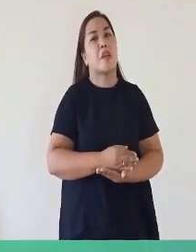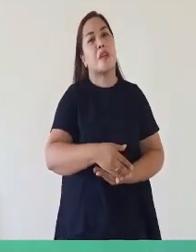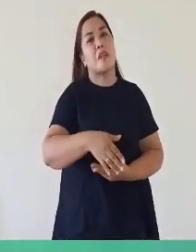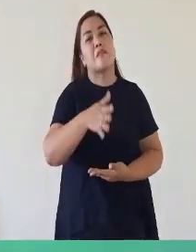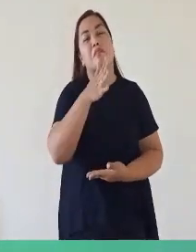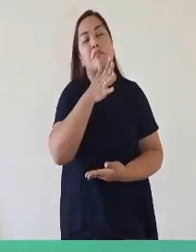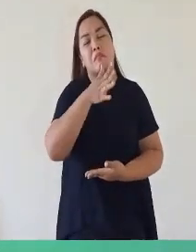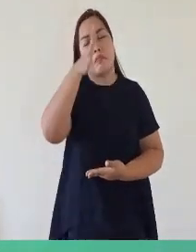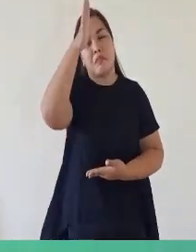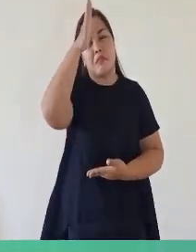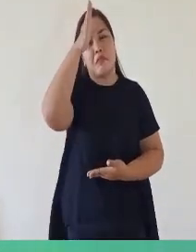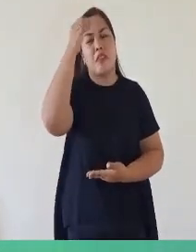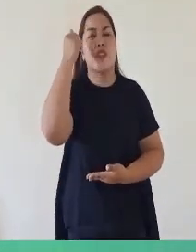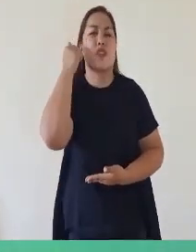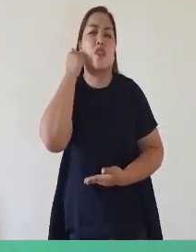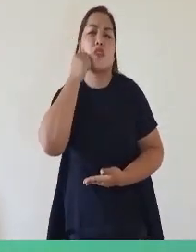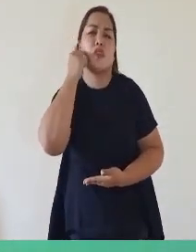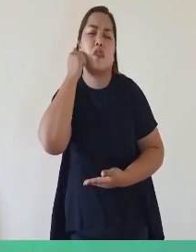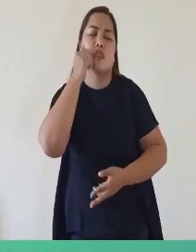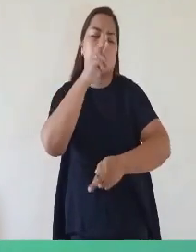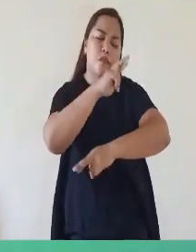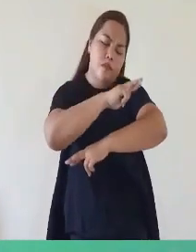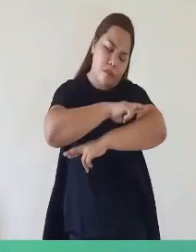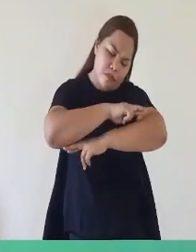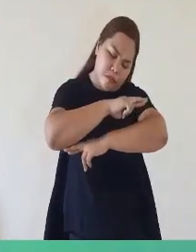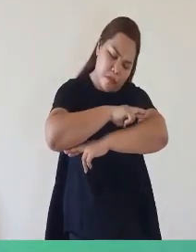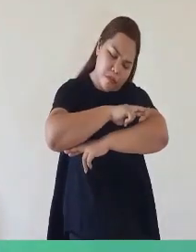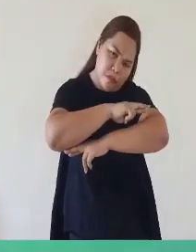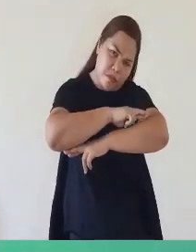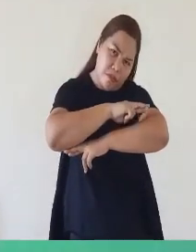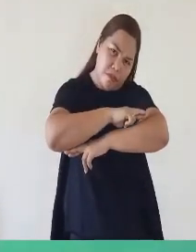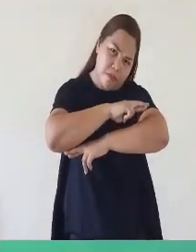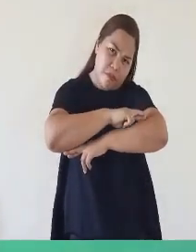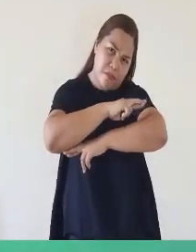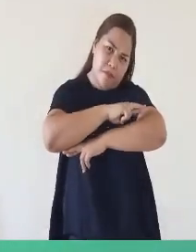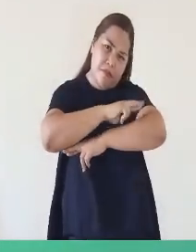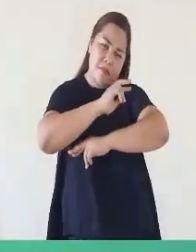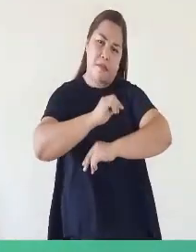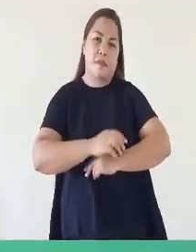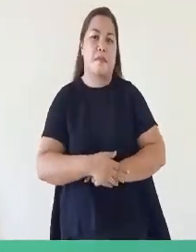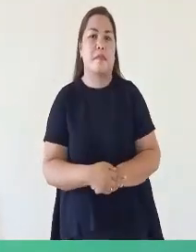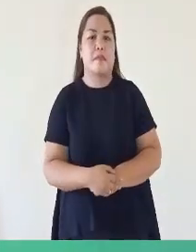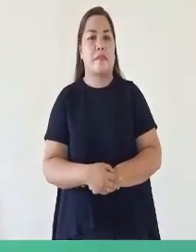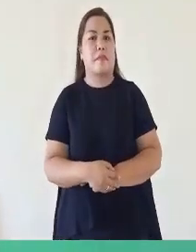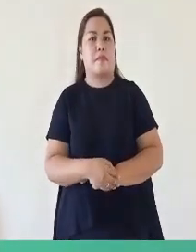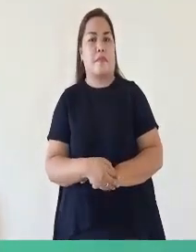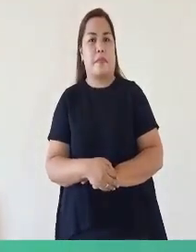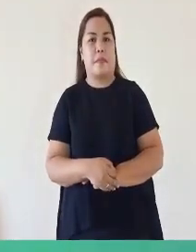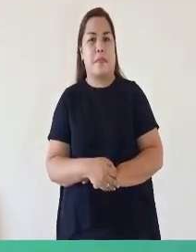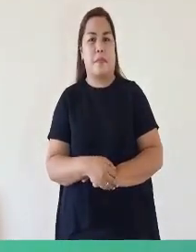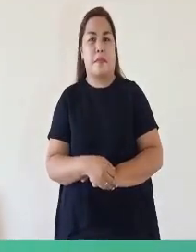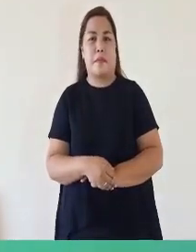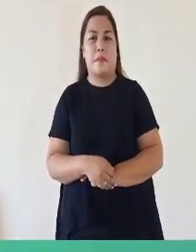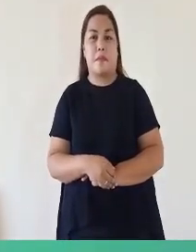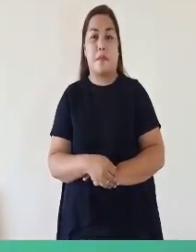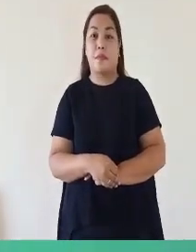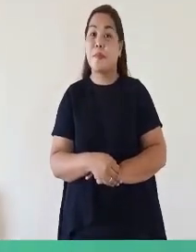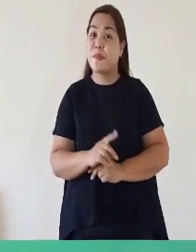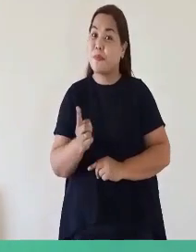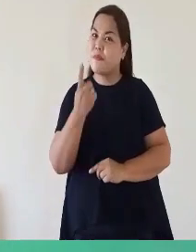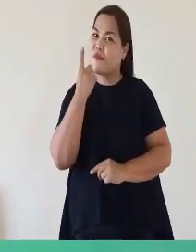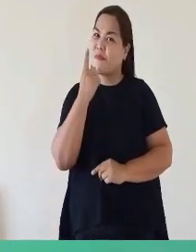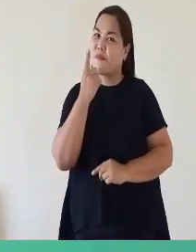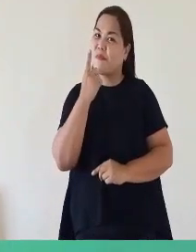Sinaina At ama Ay hindi na Nakakapagpahinga Mula